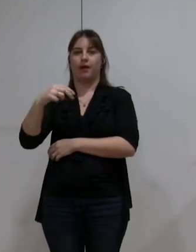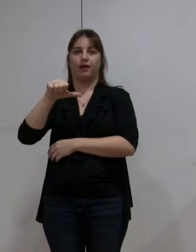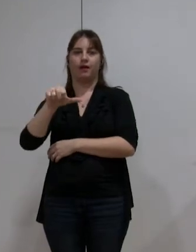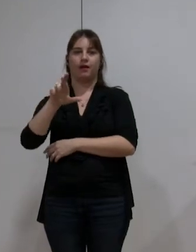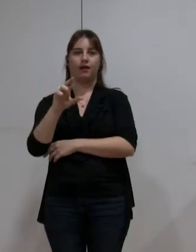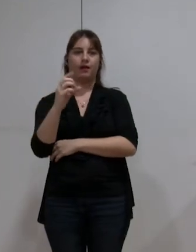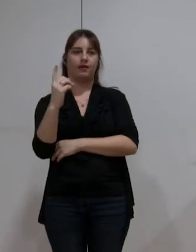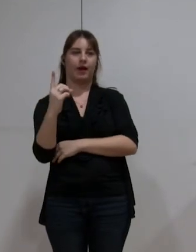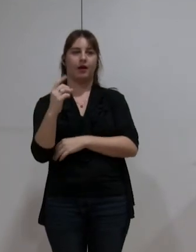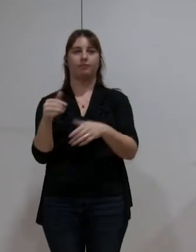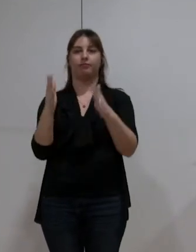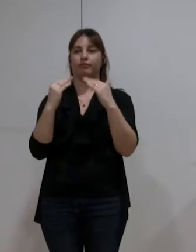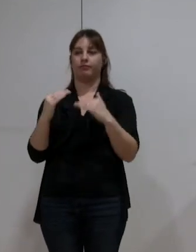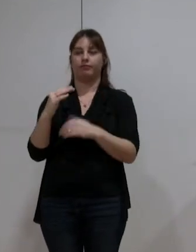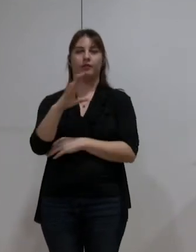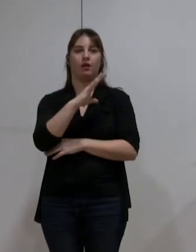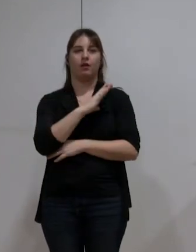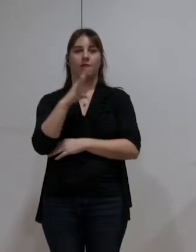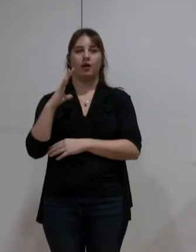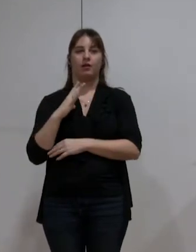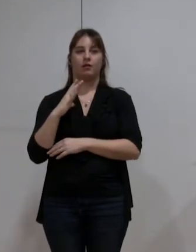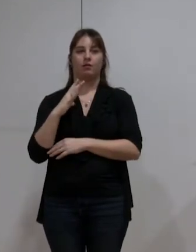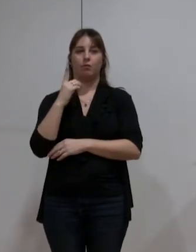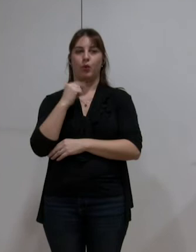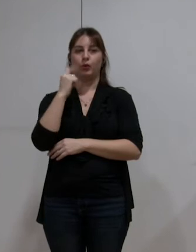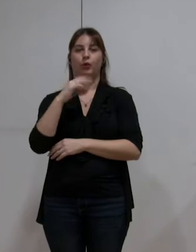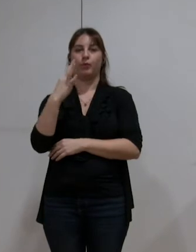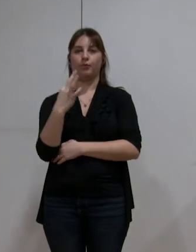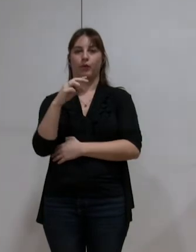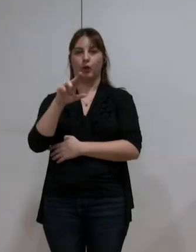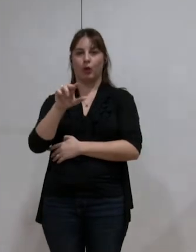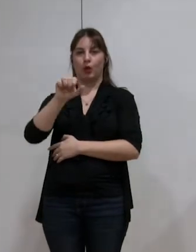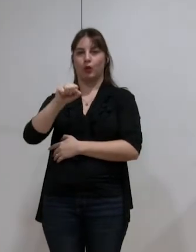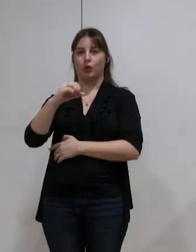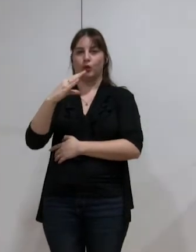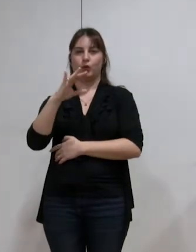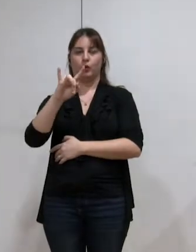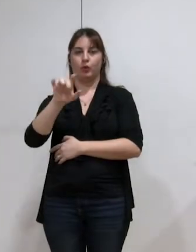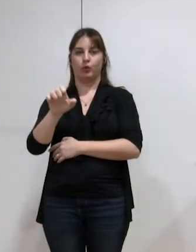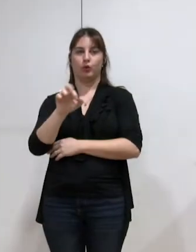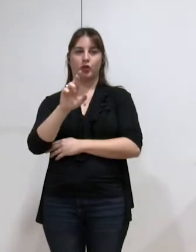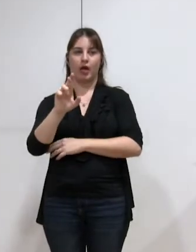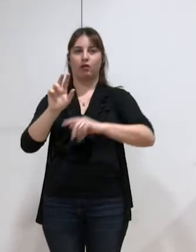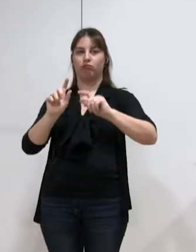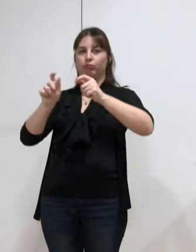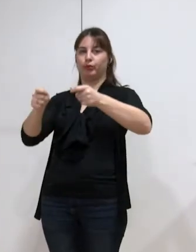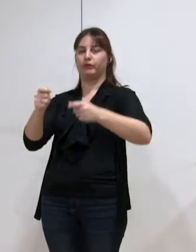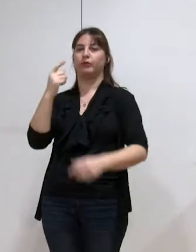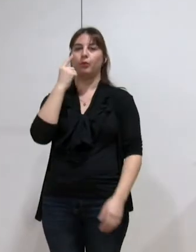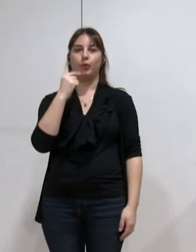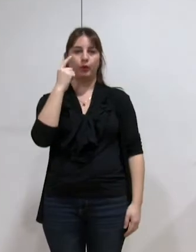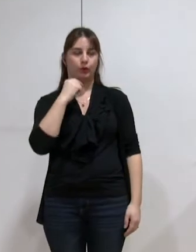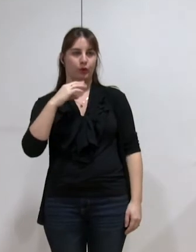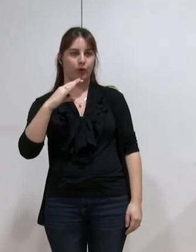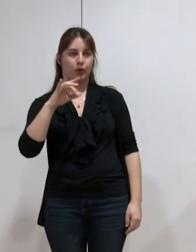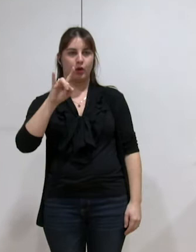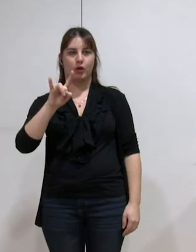Marie-Vonne Boileau. Marie-Madeleine Bouillon. Alain Confesson donne pouvoir à Mme Bouillon pour la soirée.